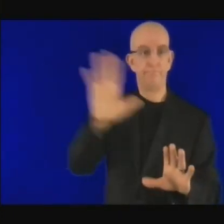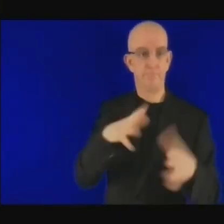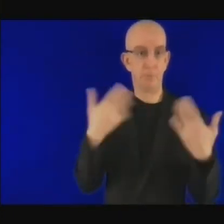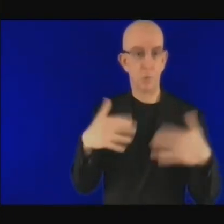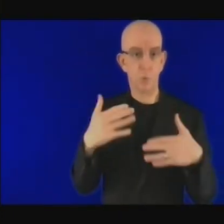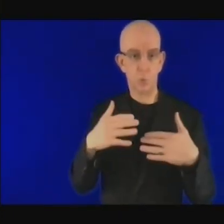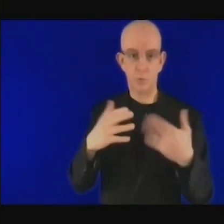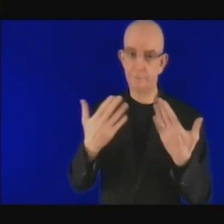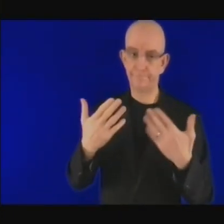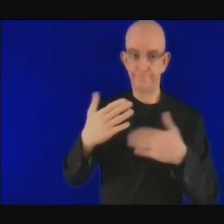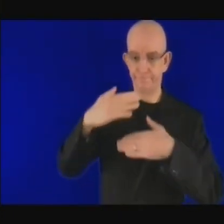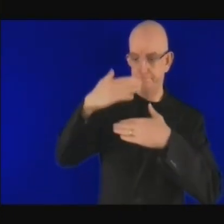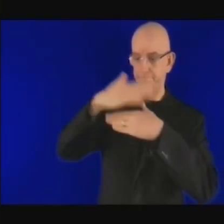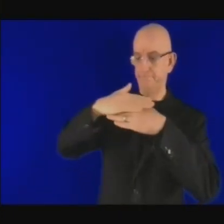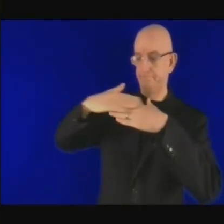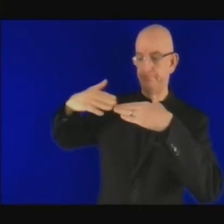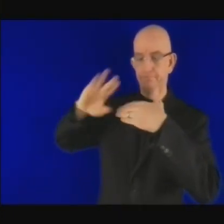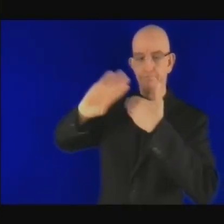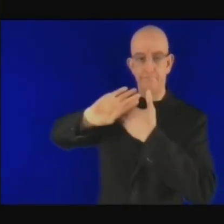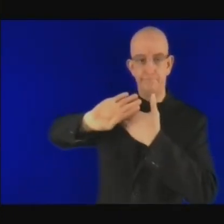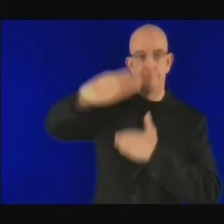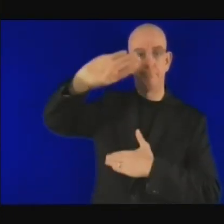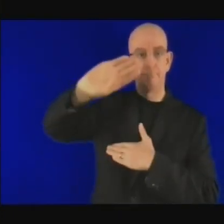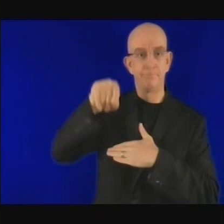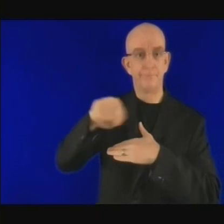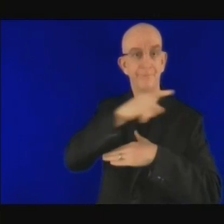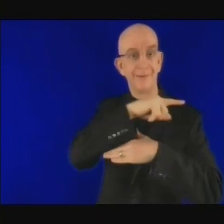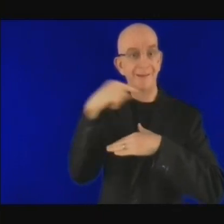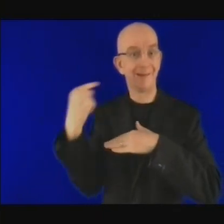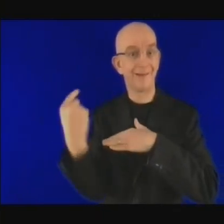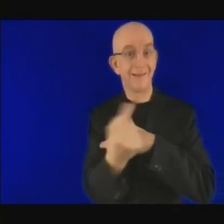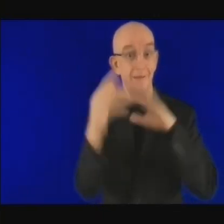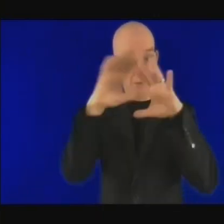par l'Équateur de façon parfaite, quasiment.